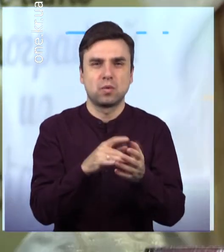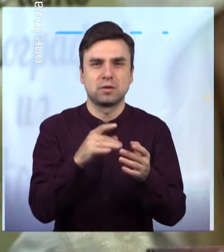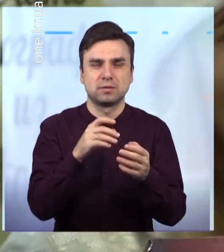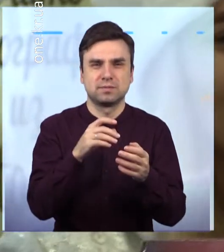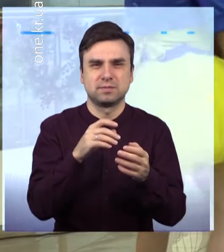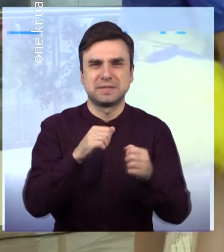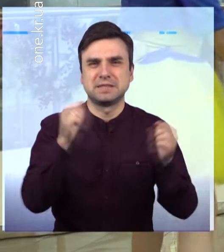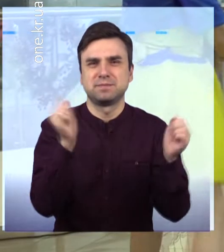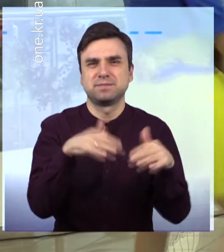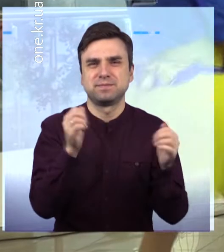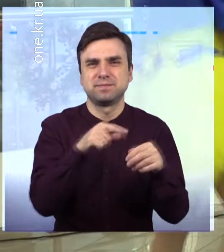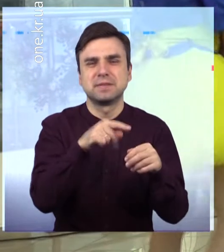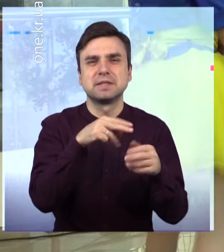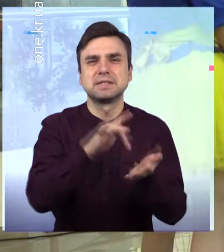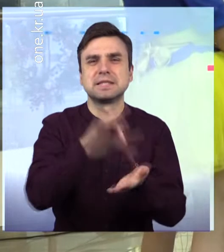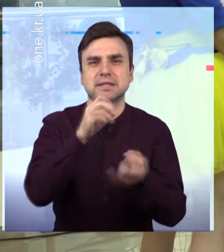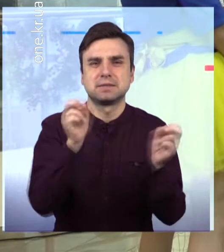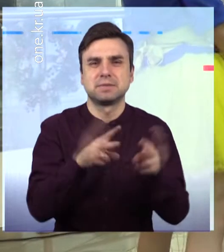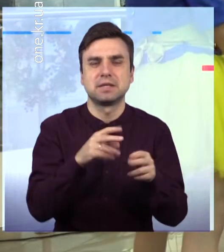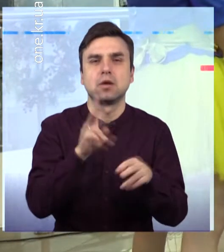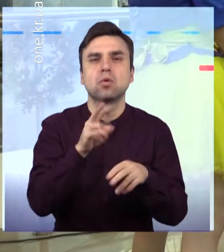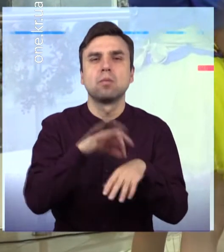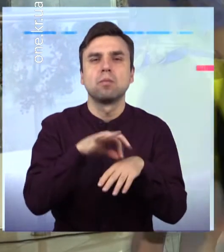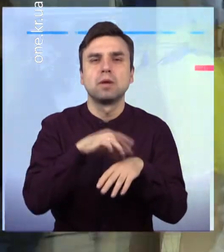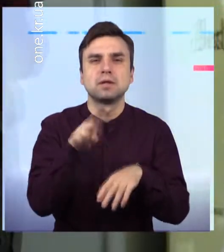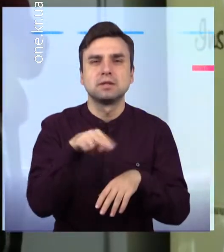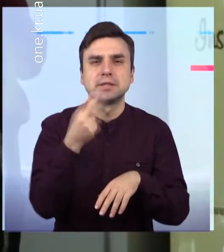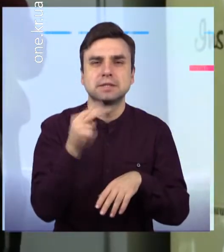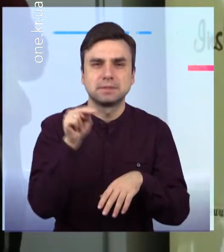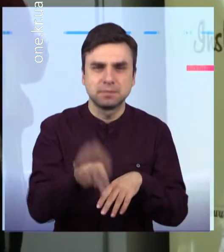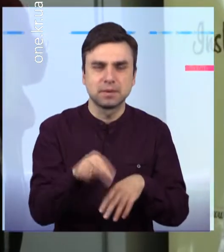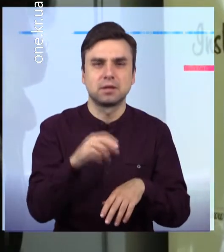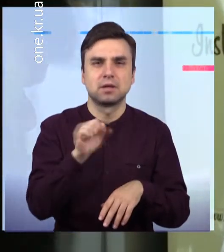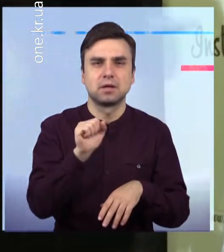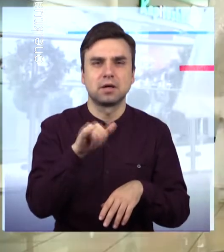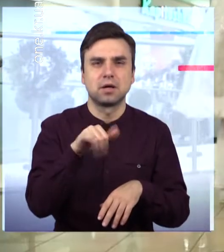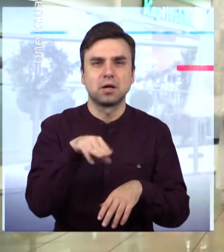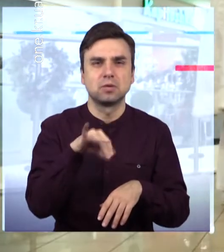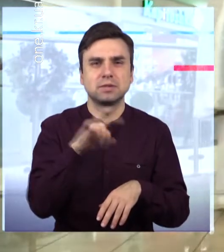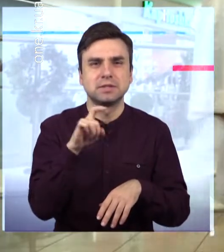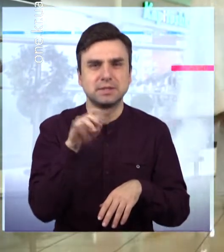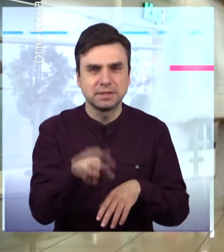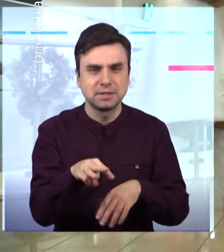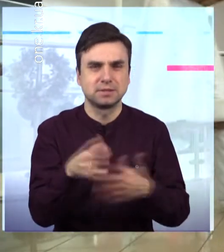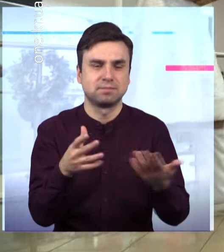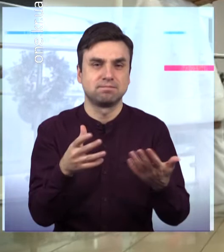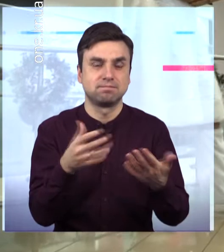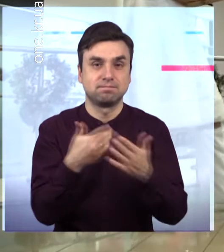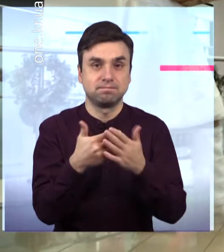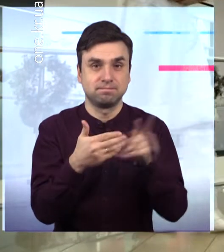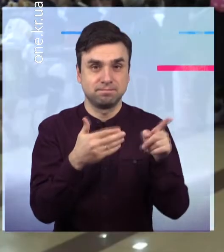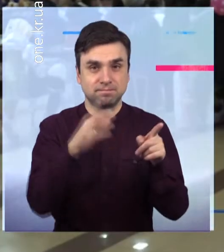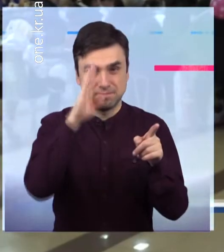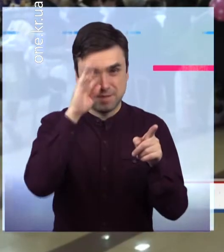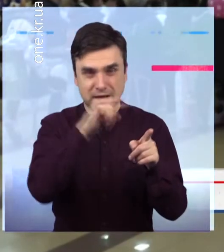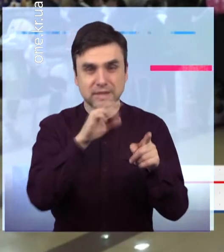Його мама каже, хлопчик такий, як і інші діти, хіба що потраплює трохи більше уваги Тож свята від благодійників зайвом точно не